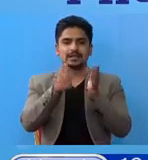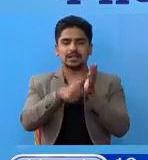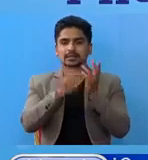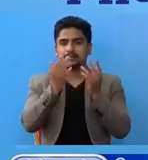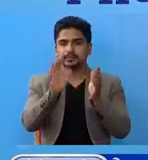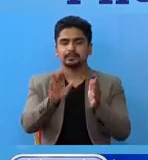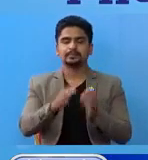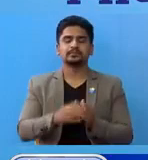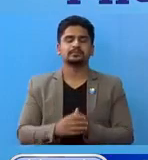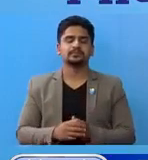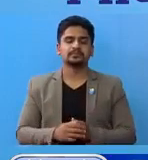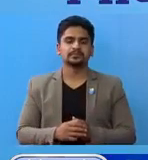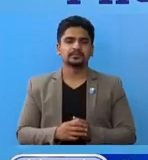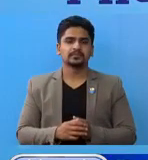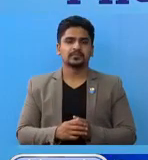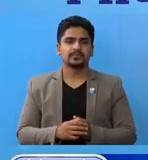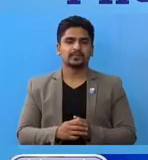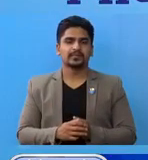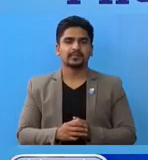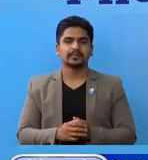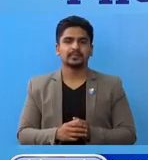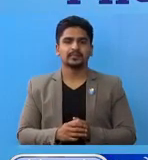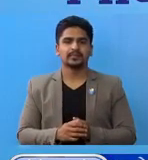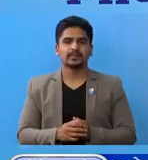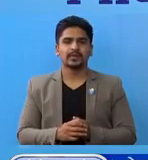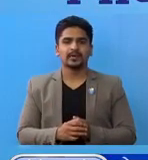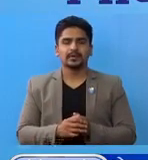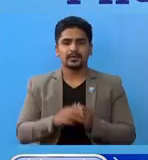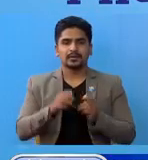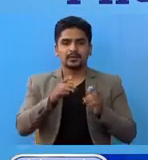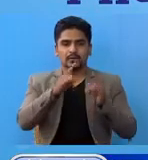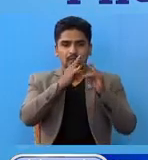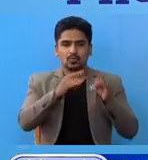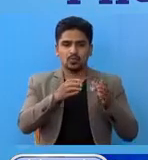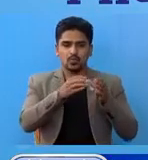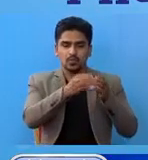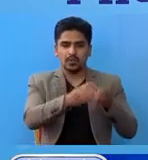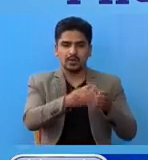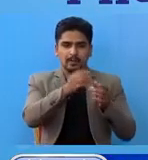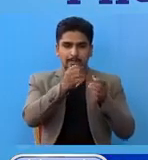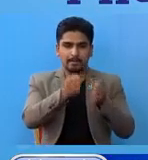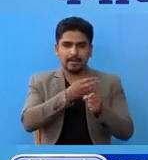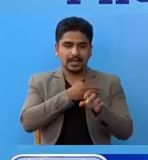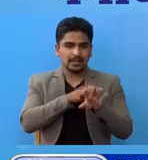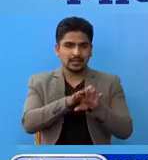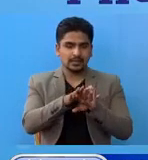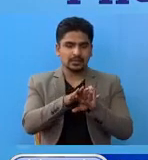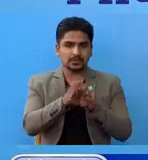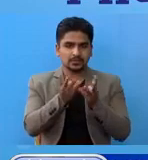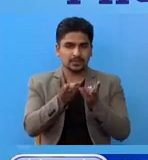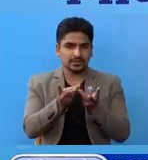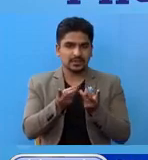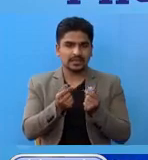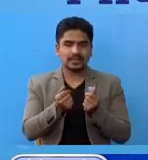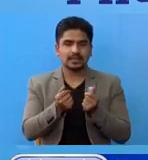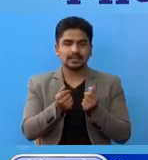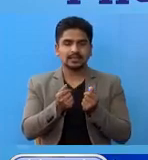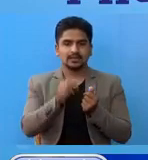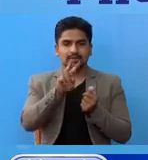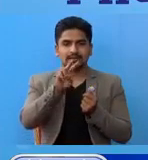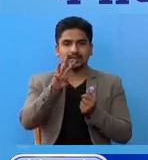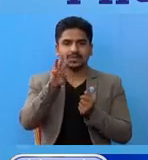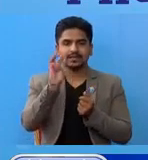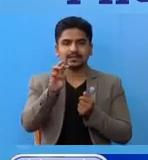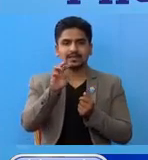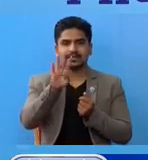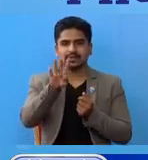बिदिवाट नमुना परिच्छन बाएको छा। क्वारेंटीन मां रहनुबैका बेक्ती अरूको संख्या 23